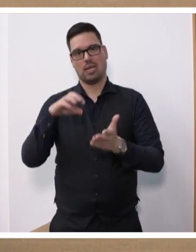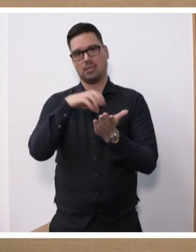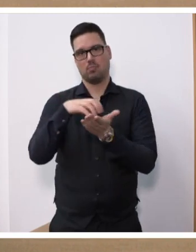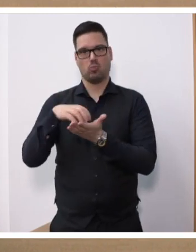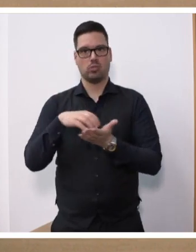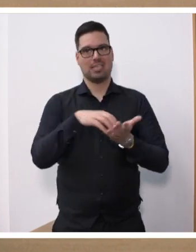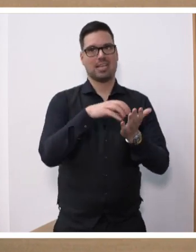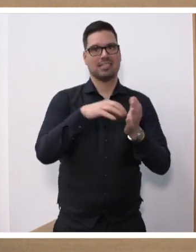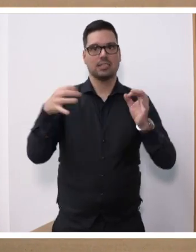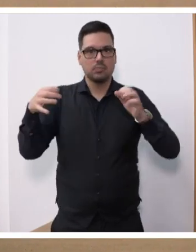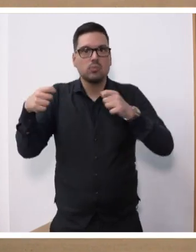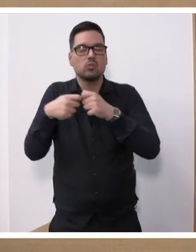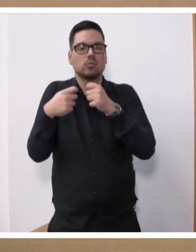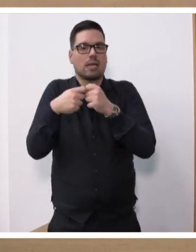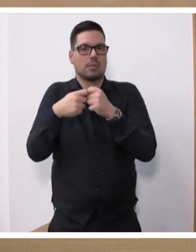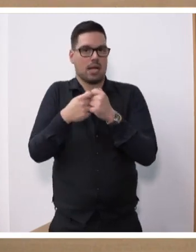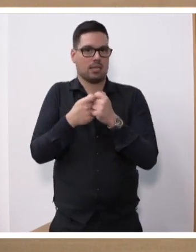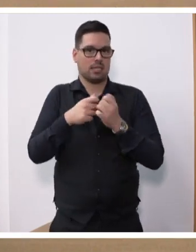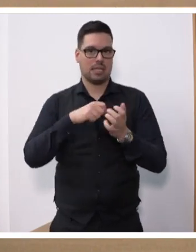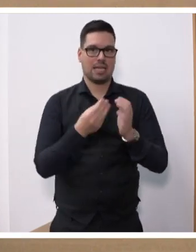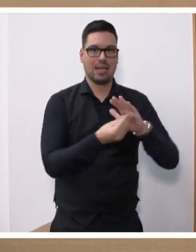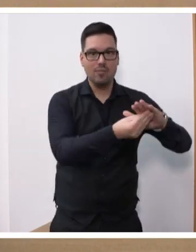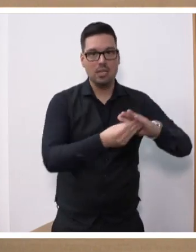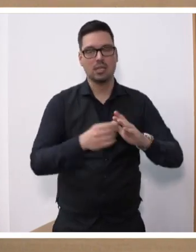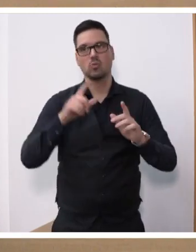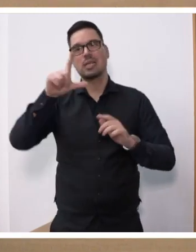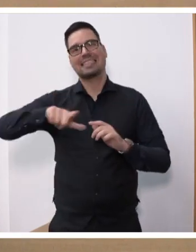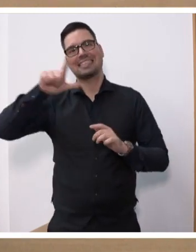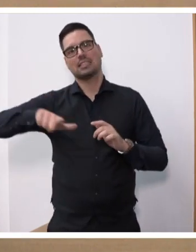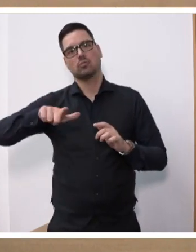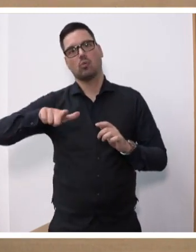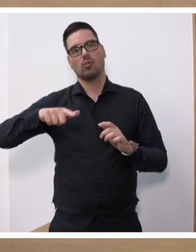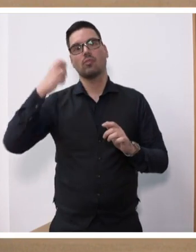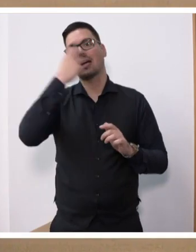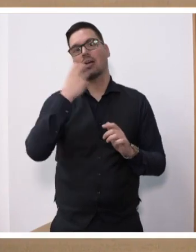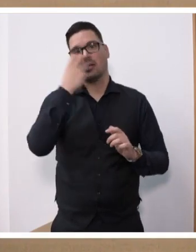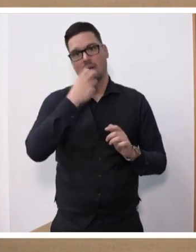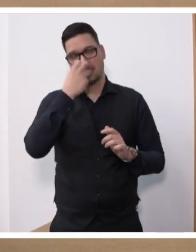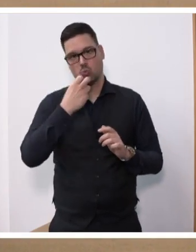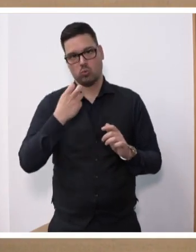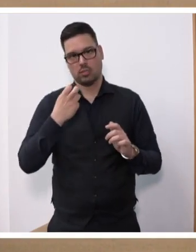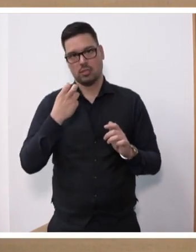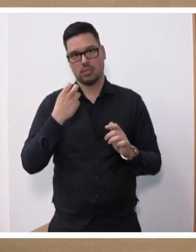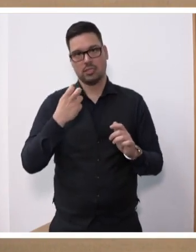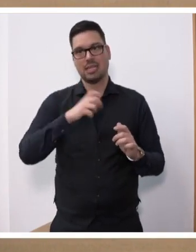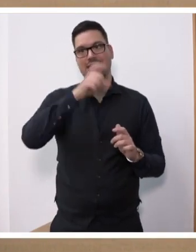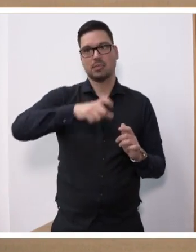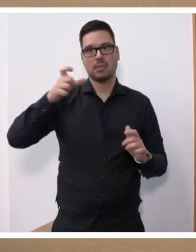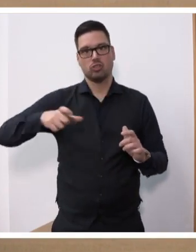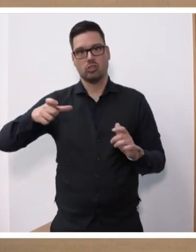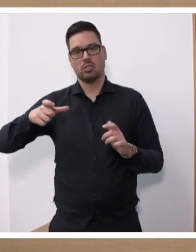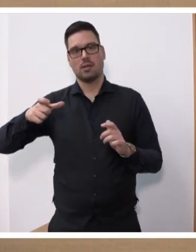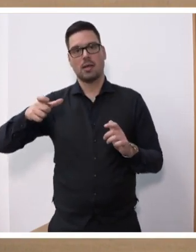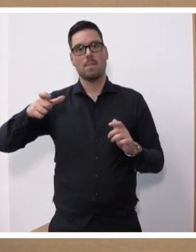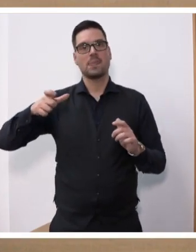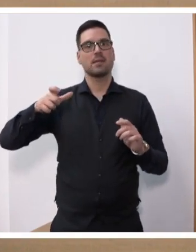die in diesem Zusammenhang gefördert werden, gerade einmal zwölf versuchen, dafür zu sorgen, dass menschlichen muslimischen